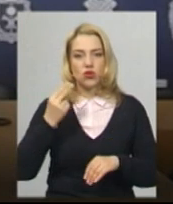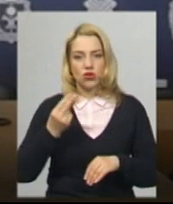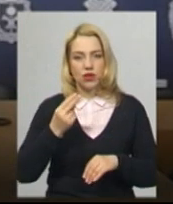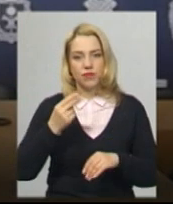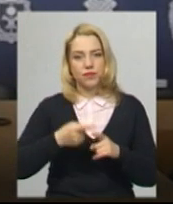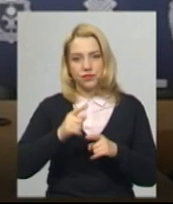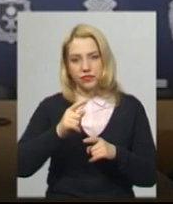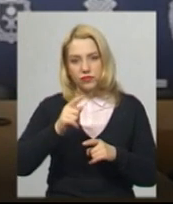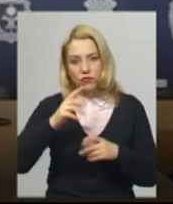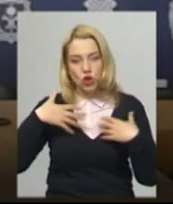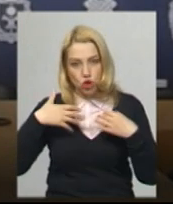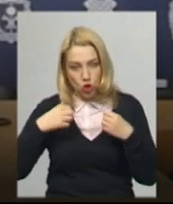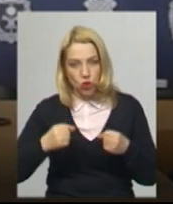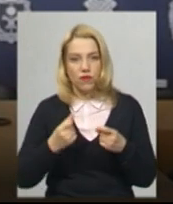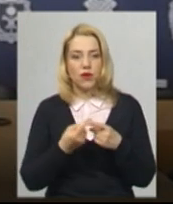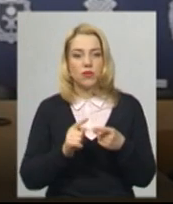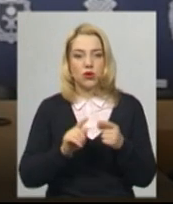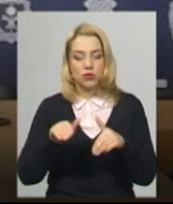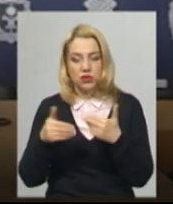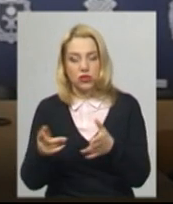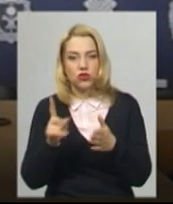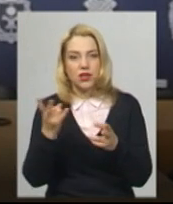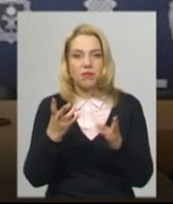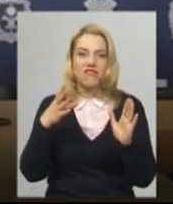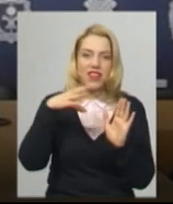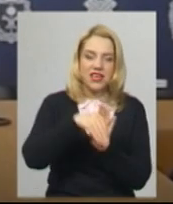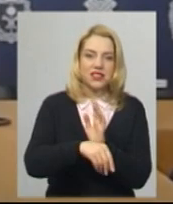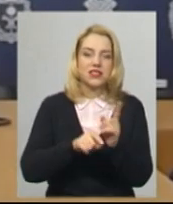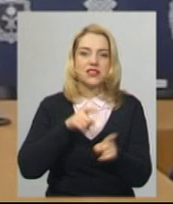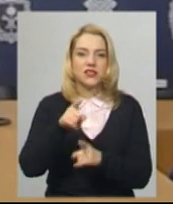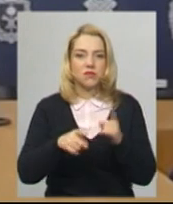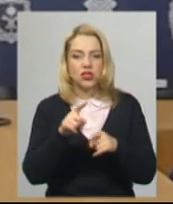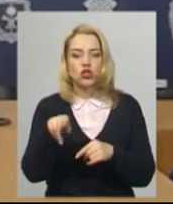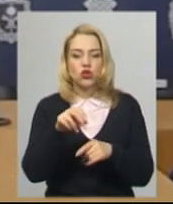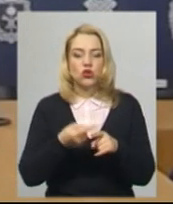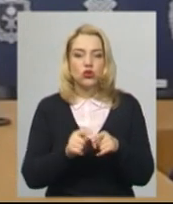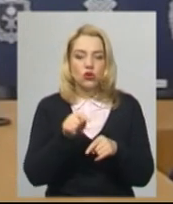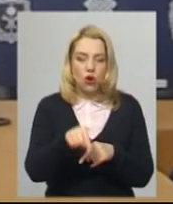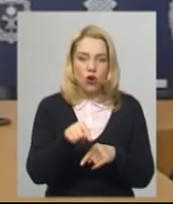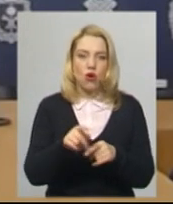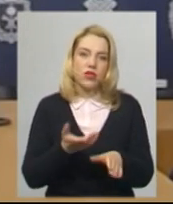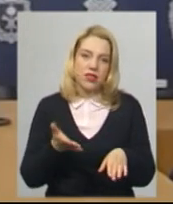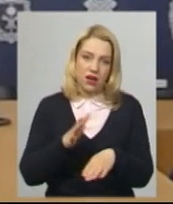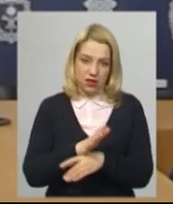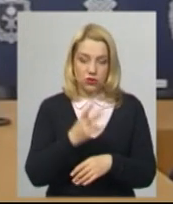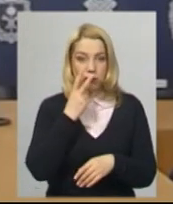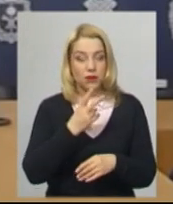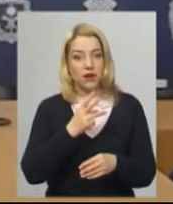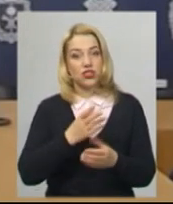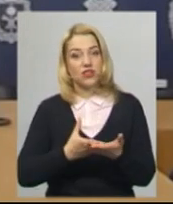міністрів, пропозицію щодо внесення змін до цього наказу і передбачення саме виплат, якщо ми говоримо